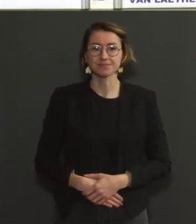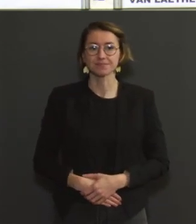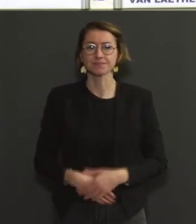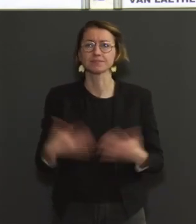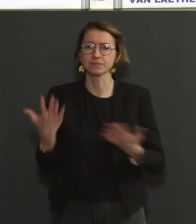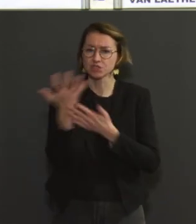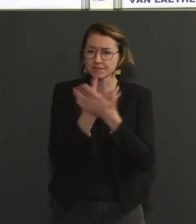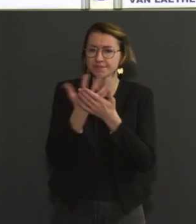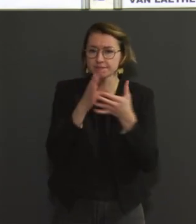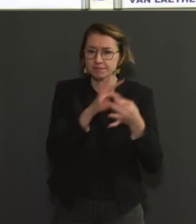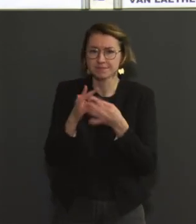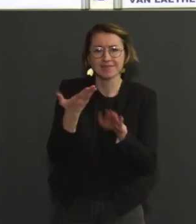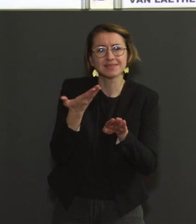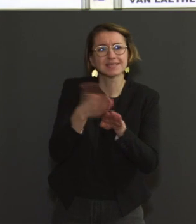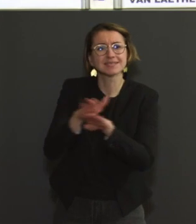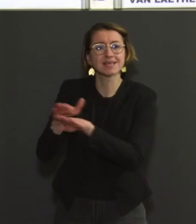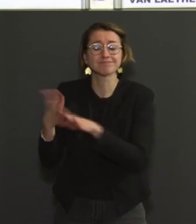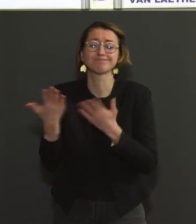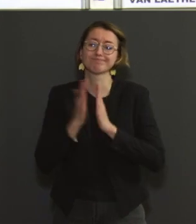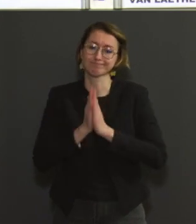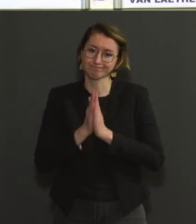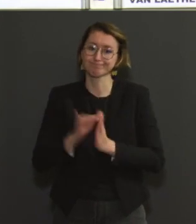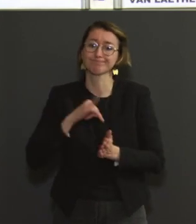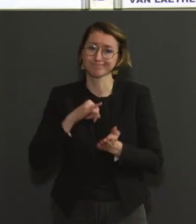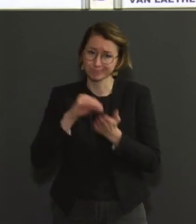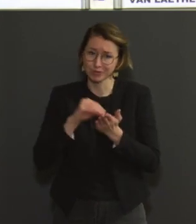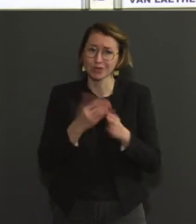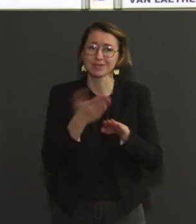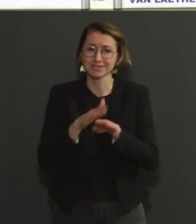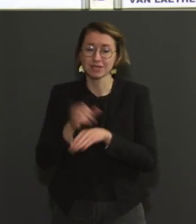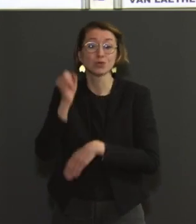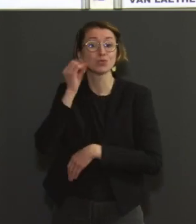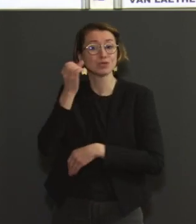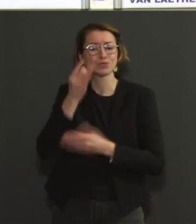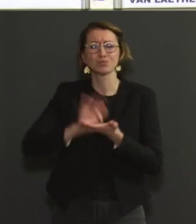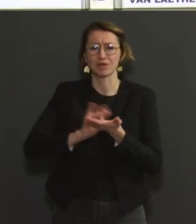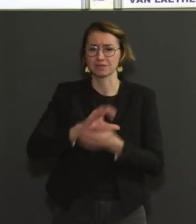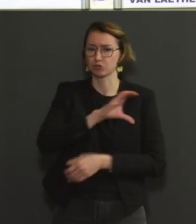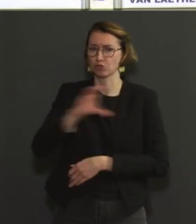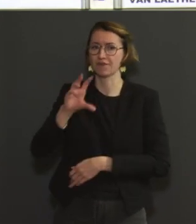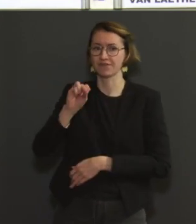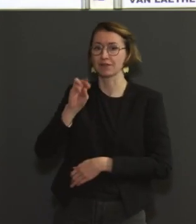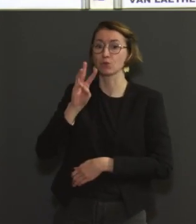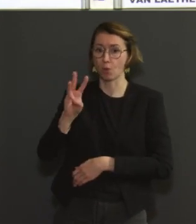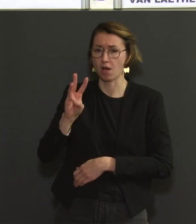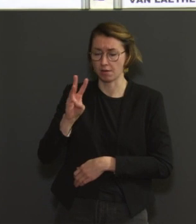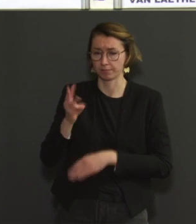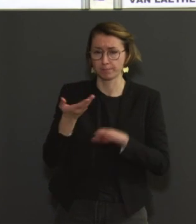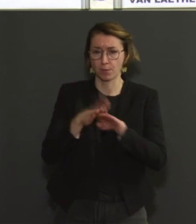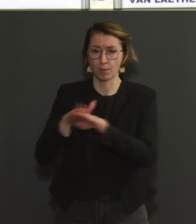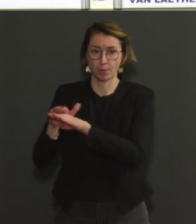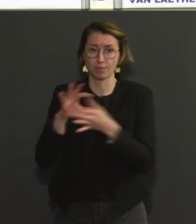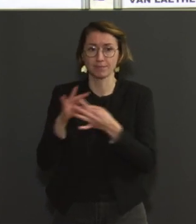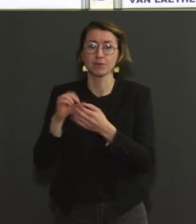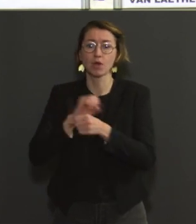123 décès par jour. Là aussi, c'est une baisse continue, et en l'occurrence, une baisse de 26